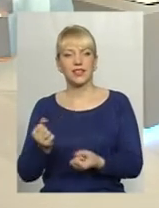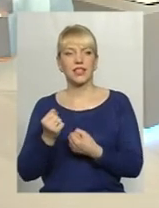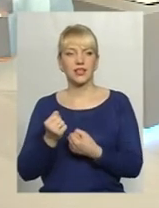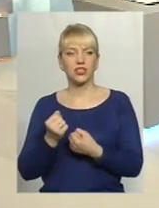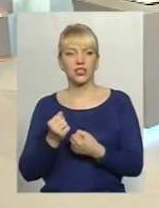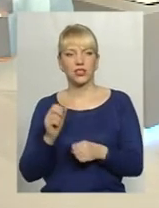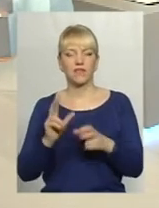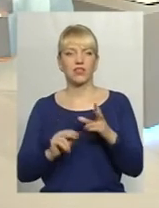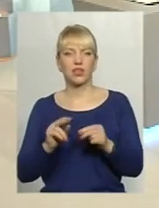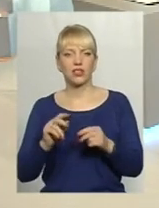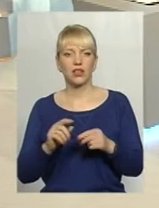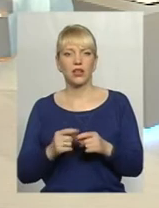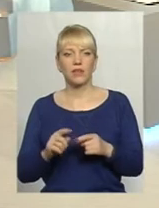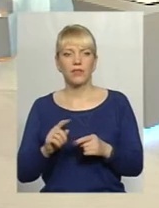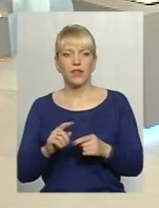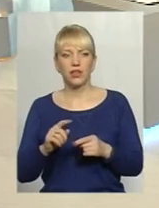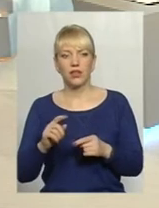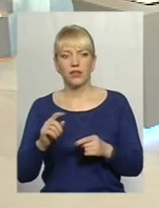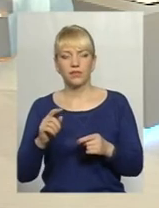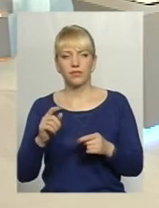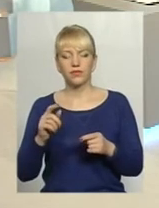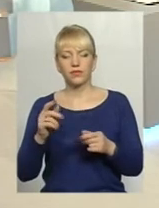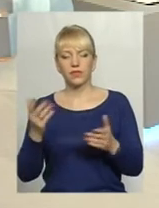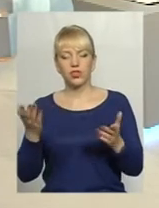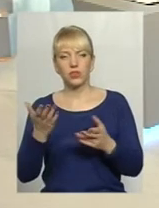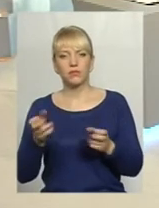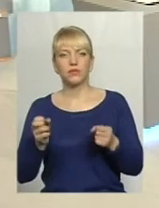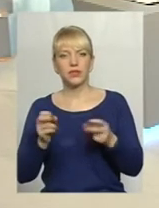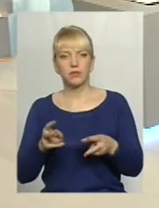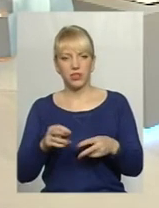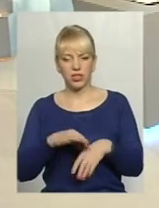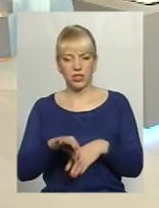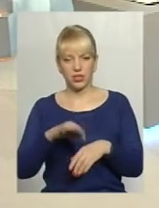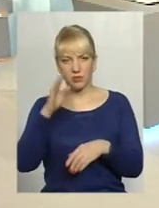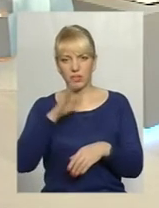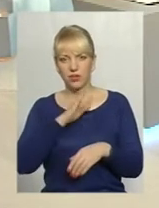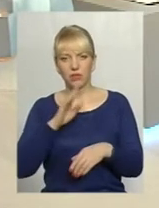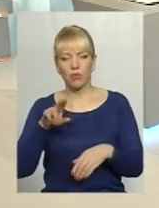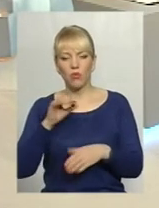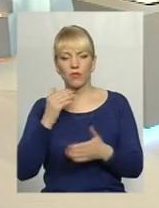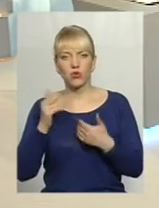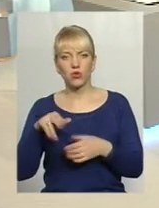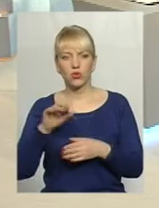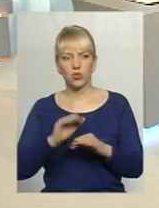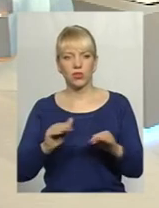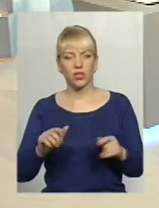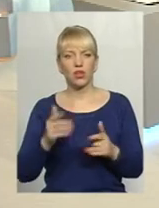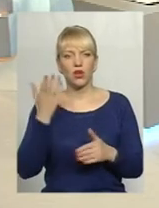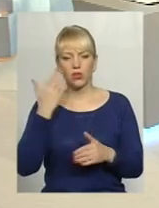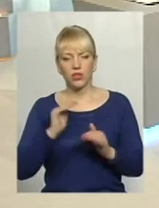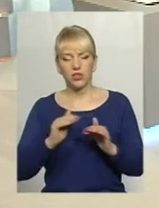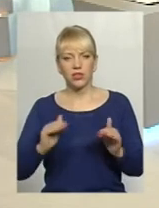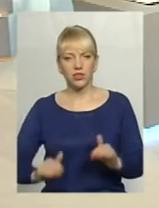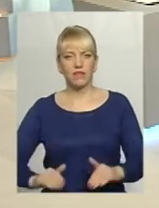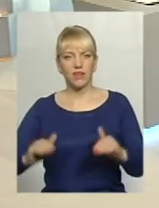цього. Вважає це нормою, і потім, відповідно, от чим небезпечне насильство батьків по відношенню до дітей, тому що діти, коли виростають,